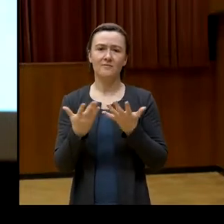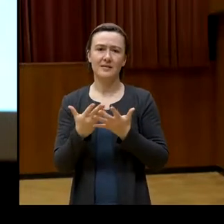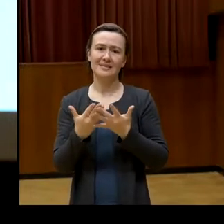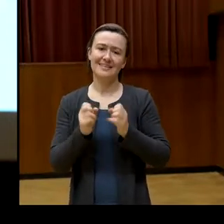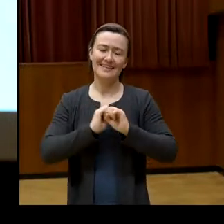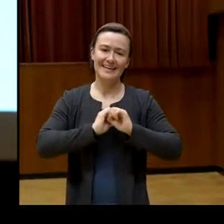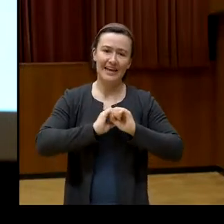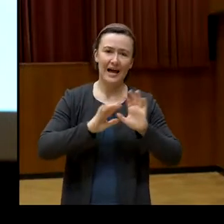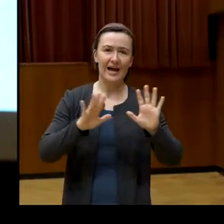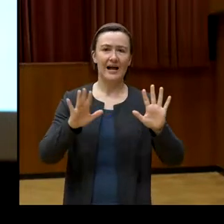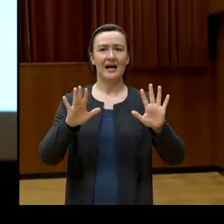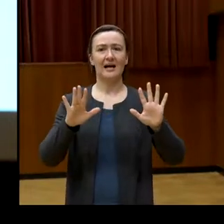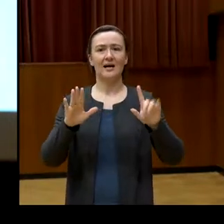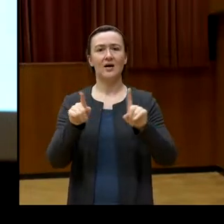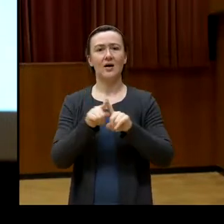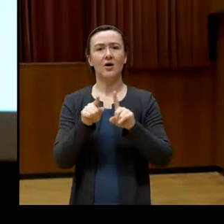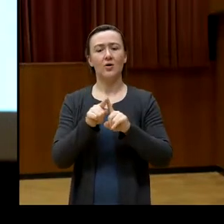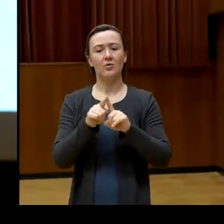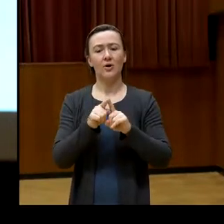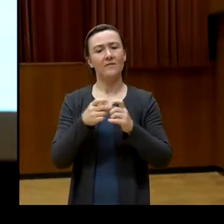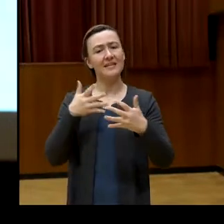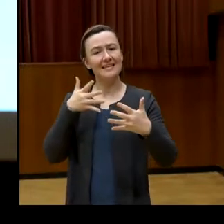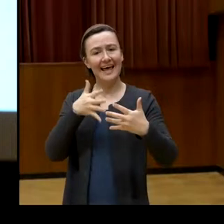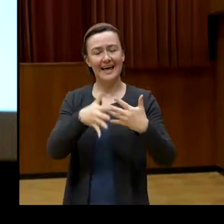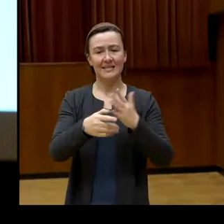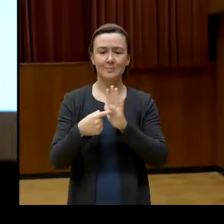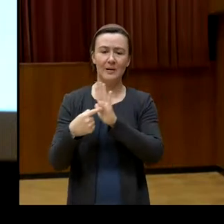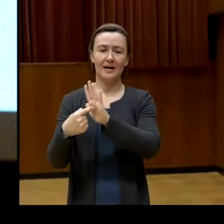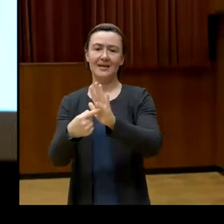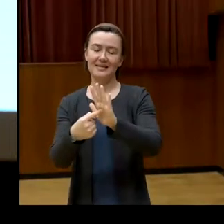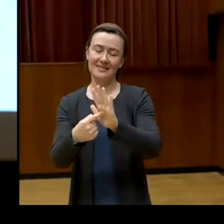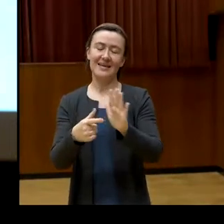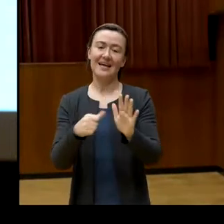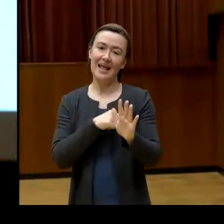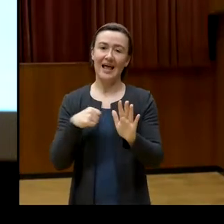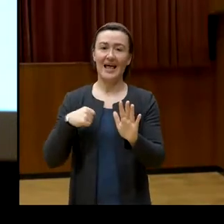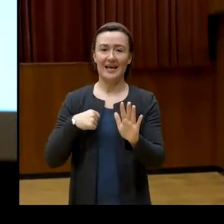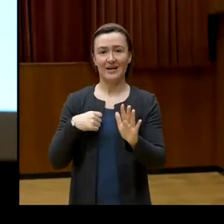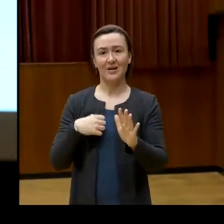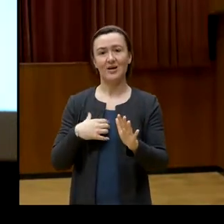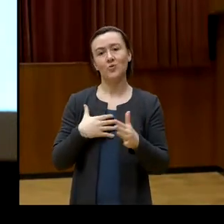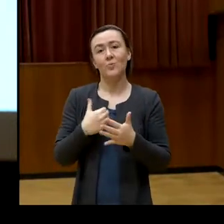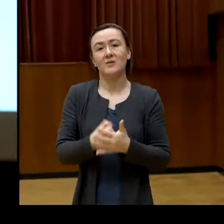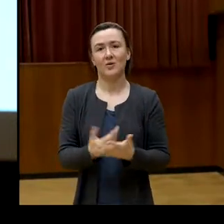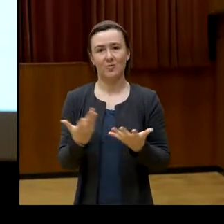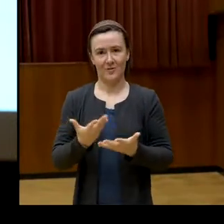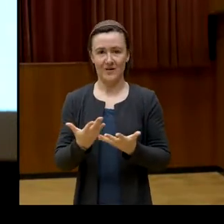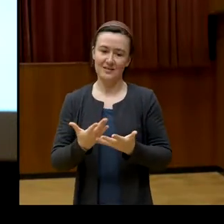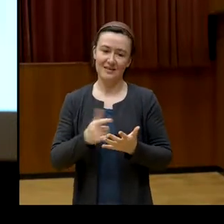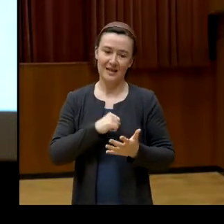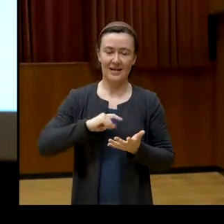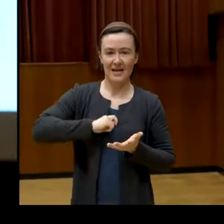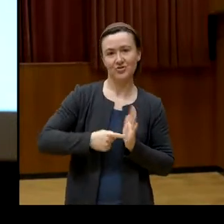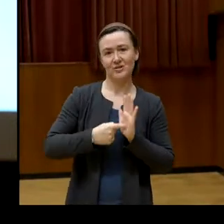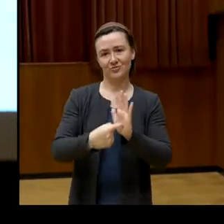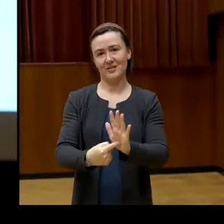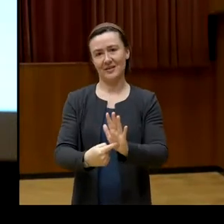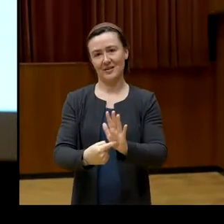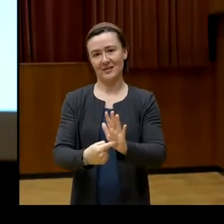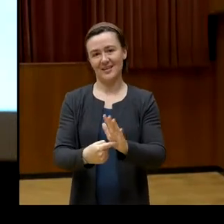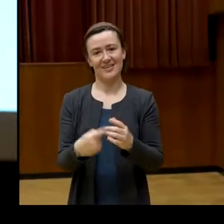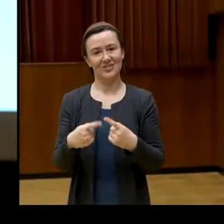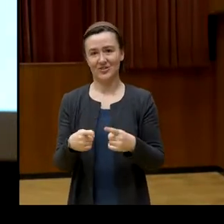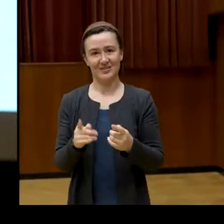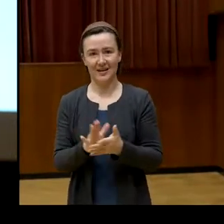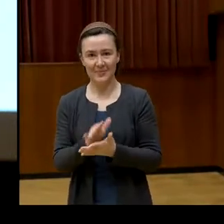oder transparent gemachte eigene Überzeugung nur sehr schwierig zu betreiben ist. In diesem Sinne das